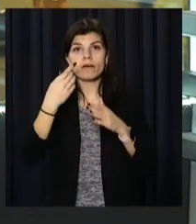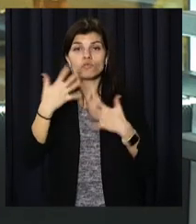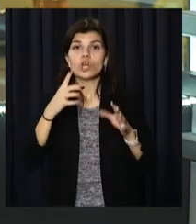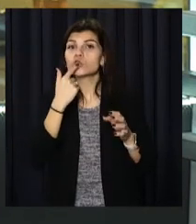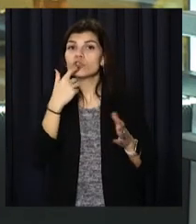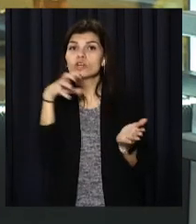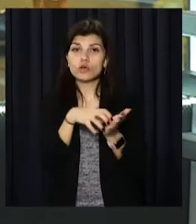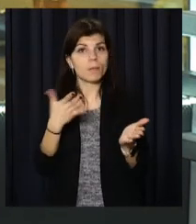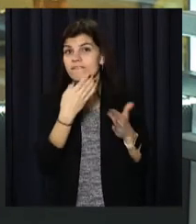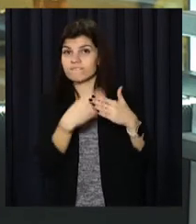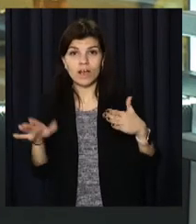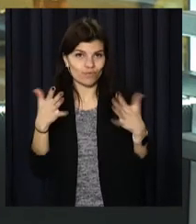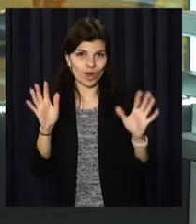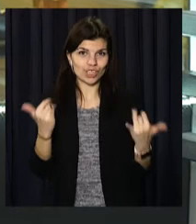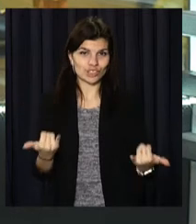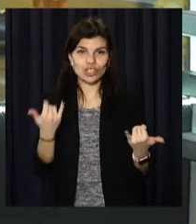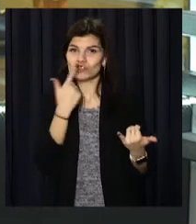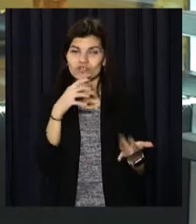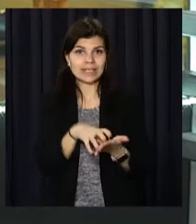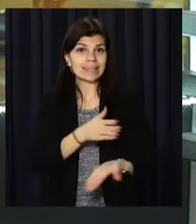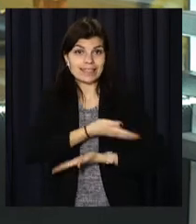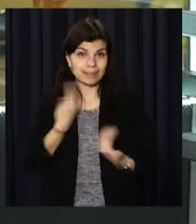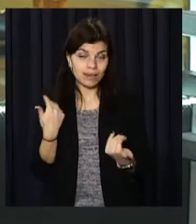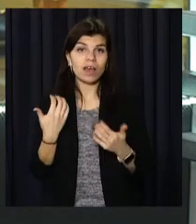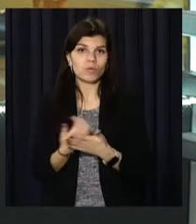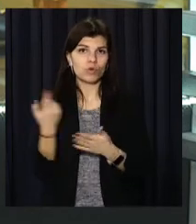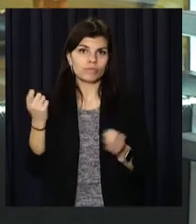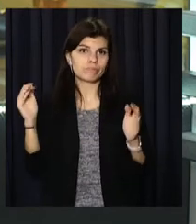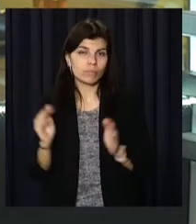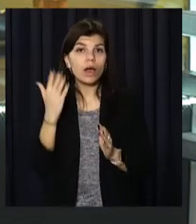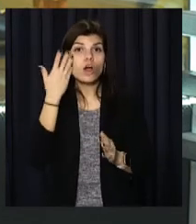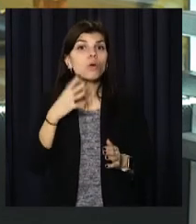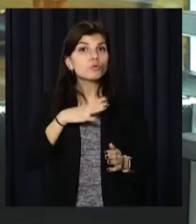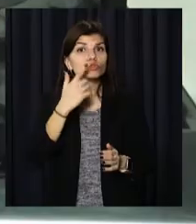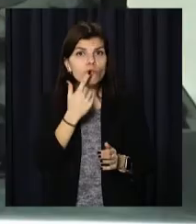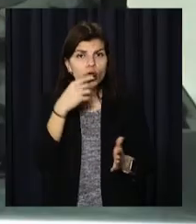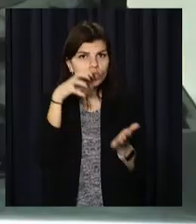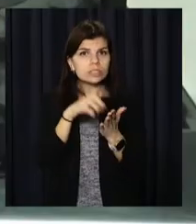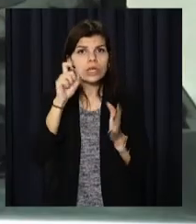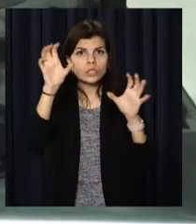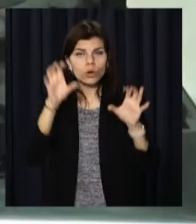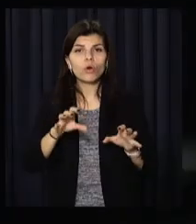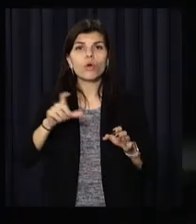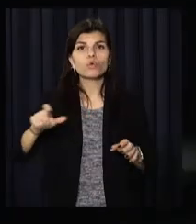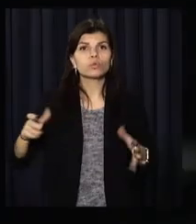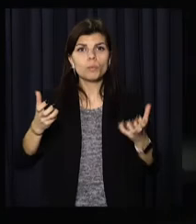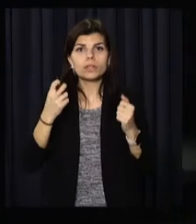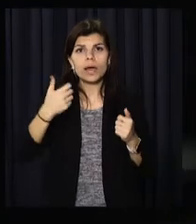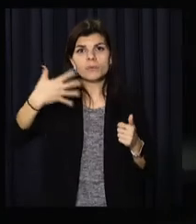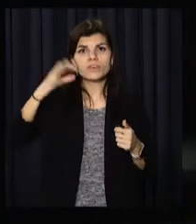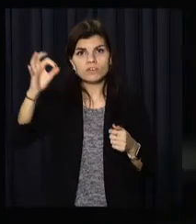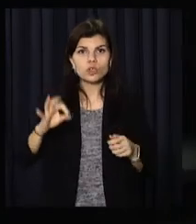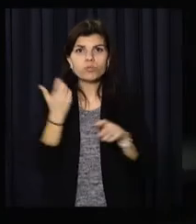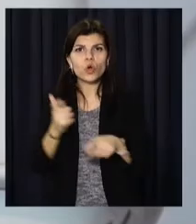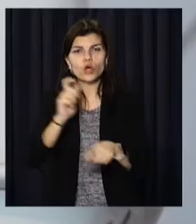червоної зони, кажуть в обласному департаменті соцзахисту населення. Коли регіон був червоним, за законом громадяни отримували на 50%